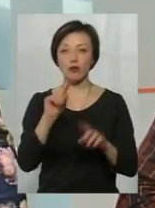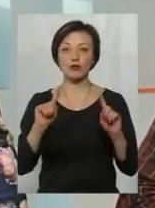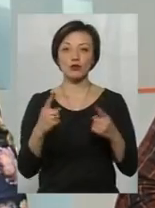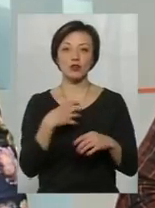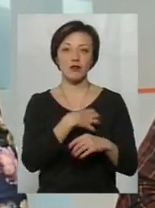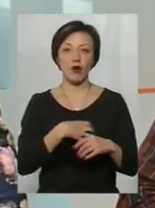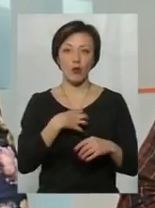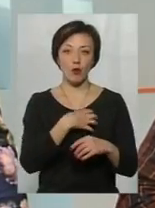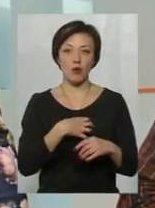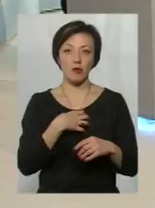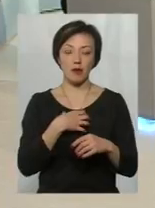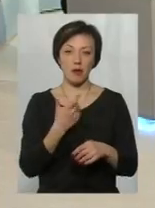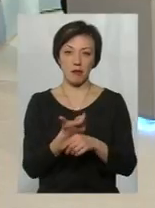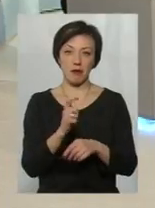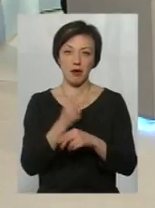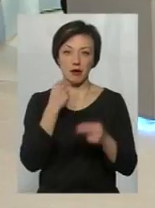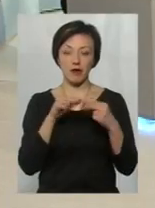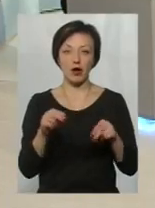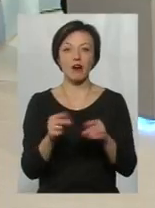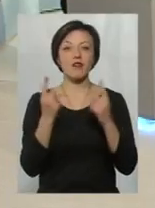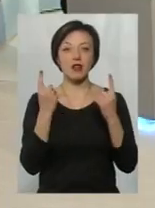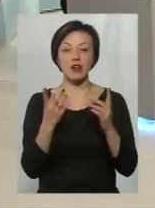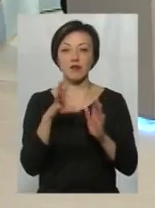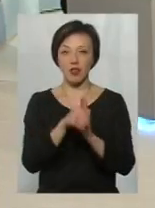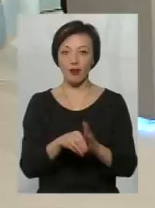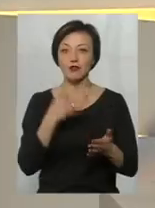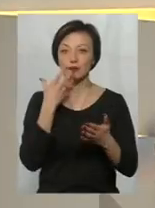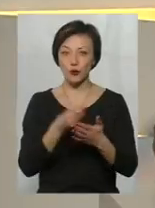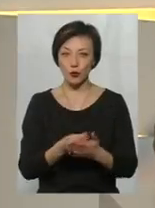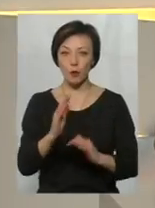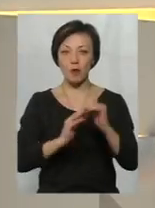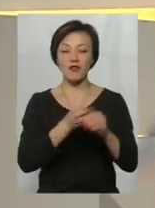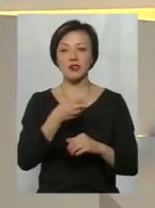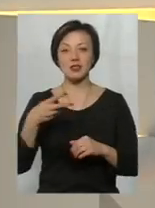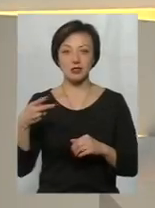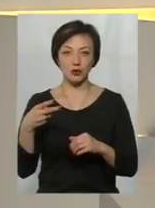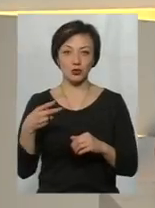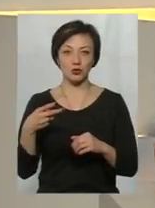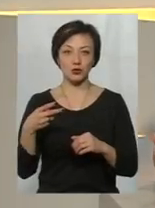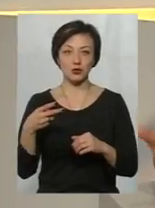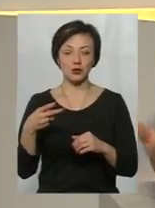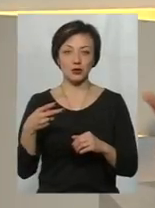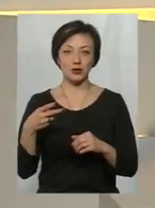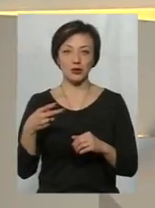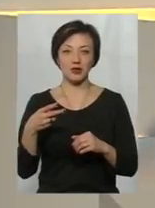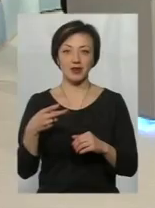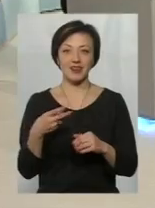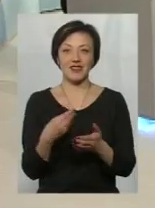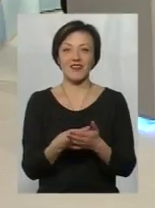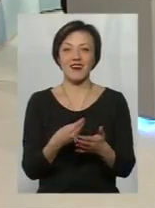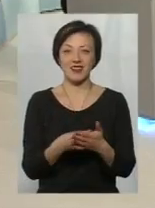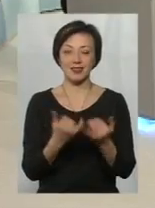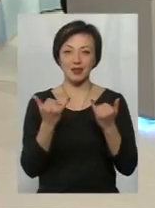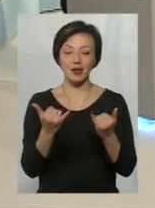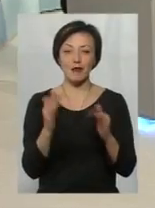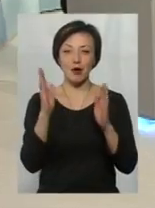вагома перевага. І дуже великий вклад в свою потім професійну також вартість для